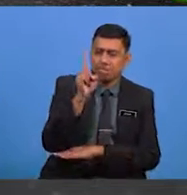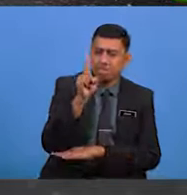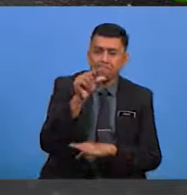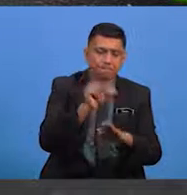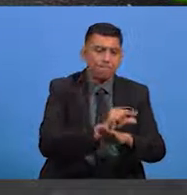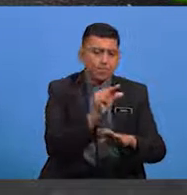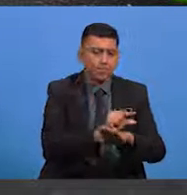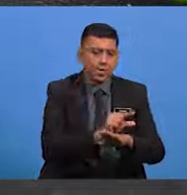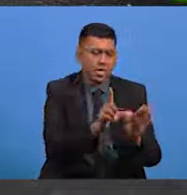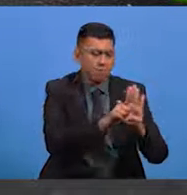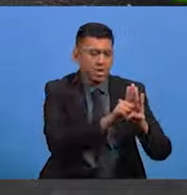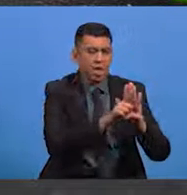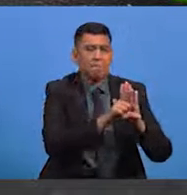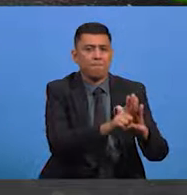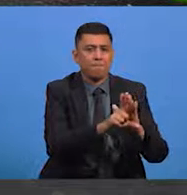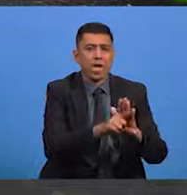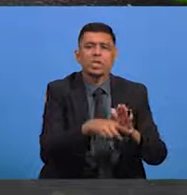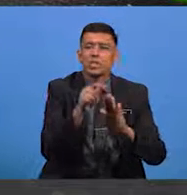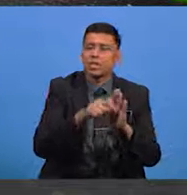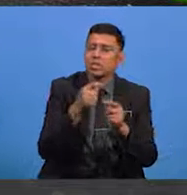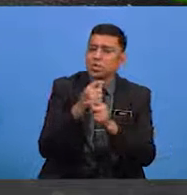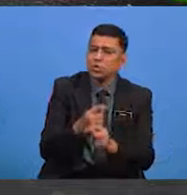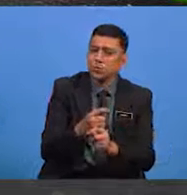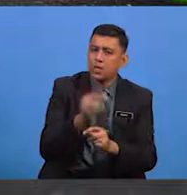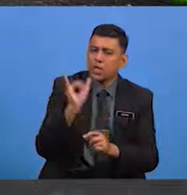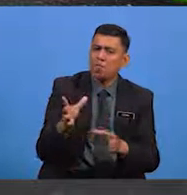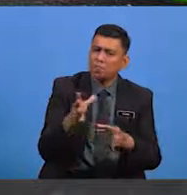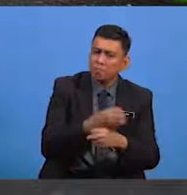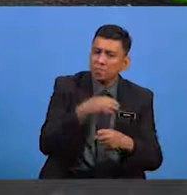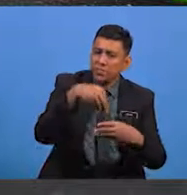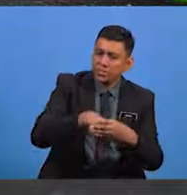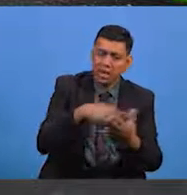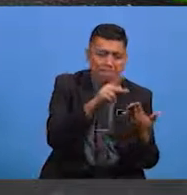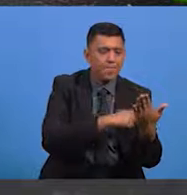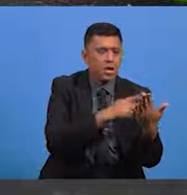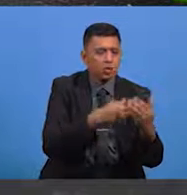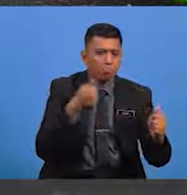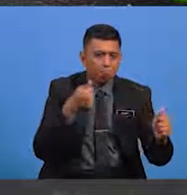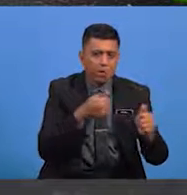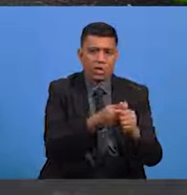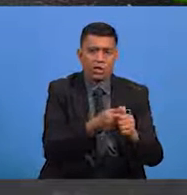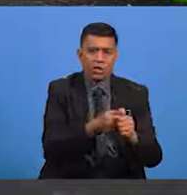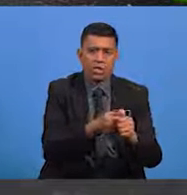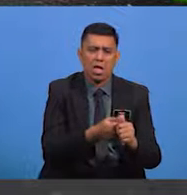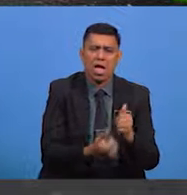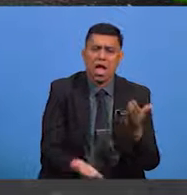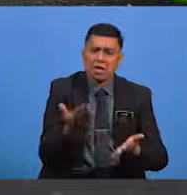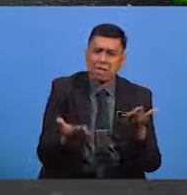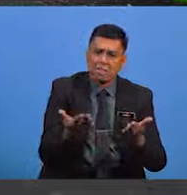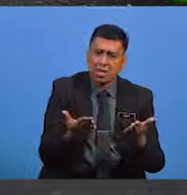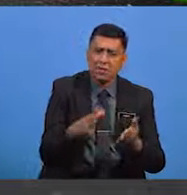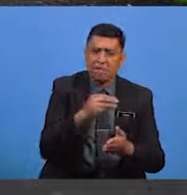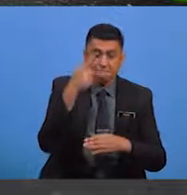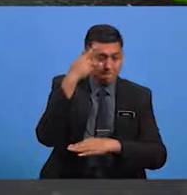penggunaan lambang-lambang tertentu yang terdapat dalam pantun mengikut tanggapan dan